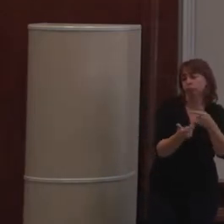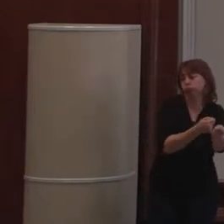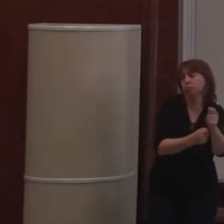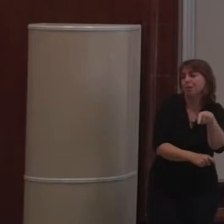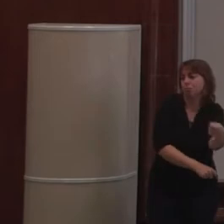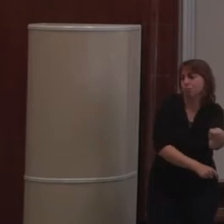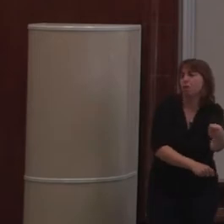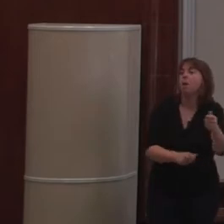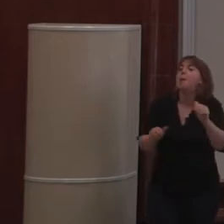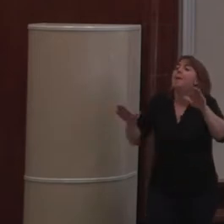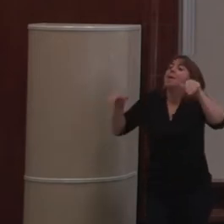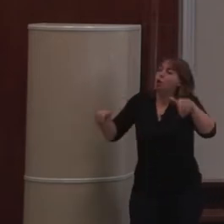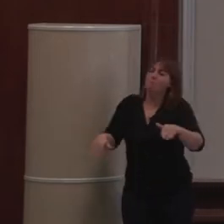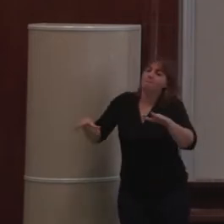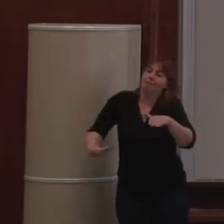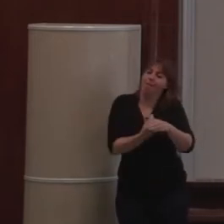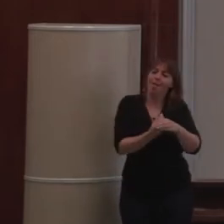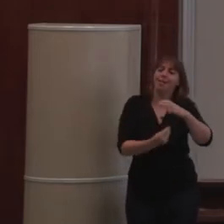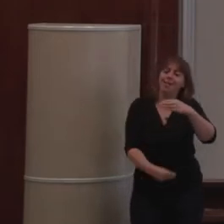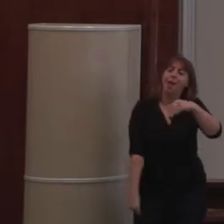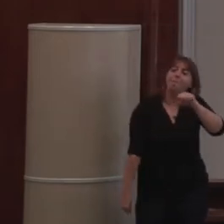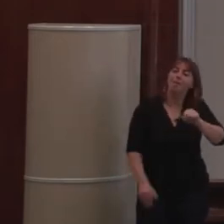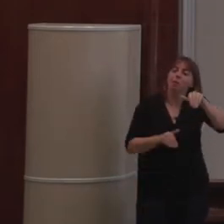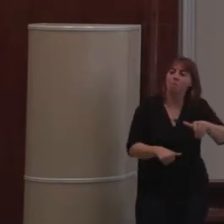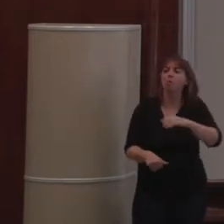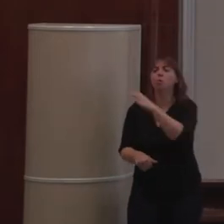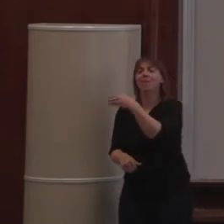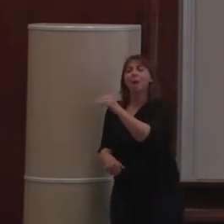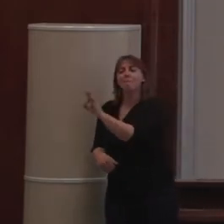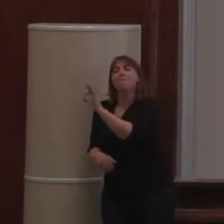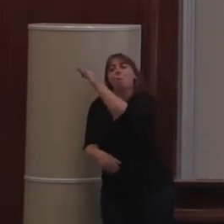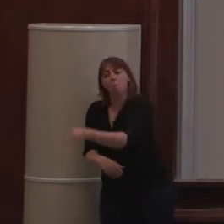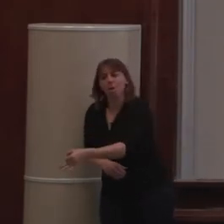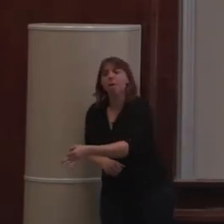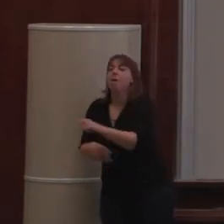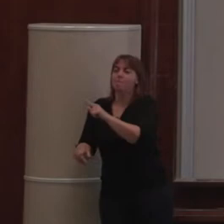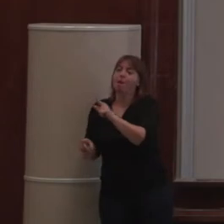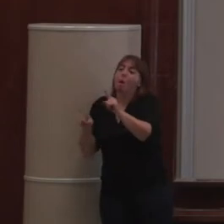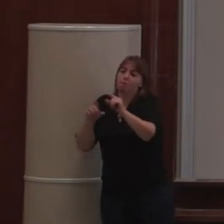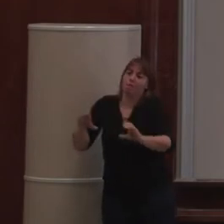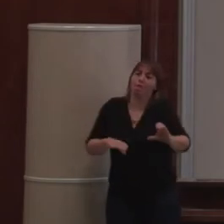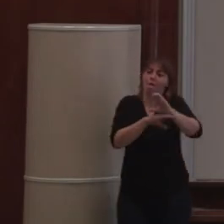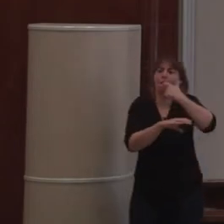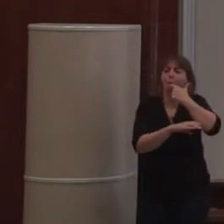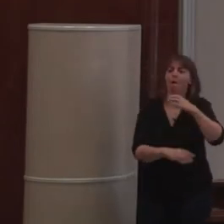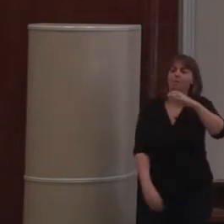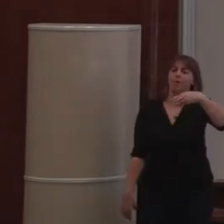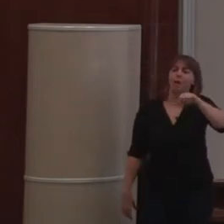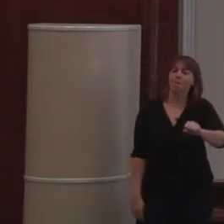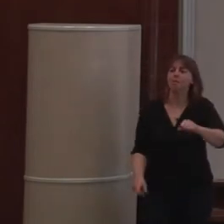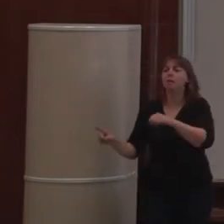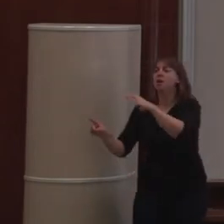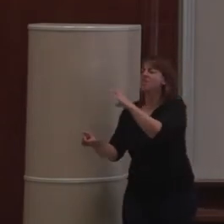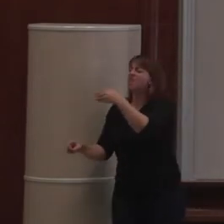mets ça quand même dans le paquet des CMS parce que c'est un CMS et c'est largement plus qu'un simple framework, comme peut l'être Django,